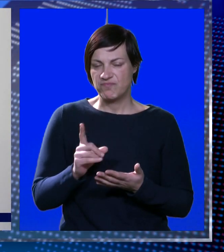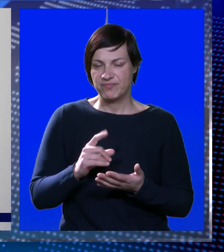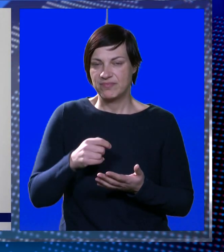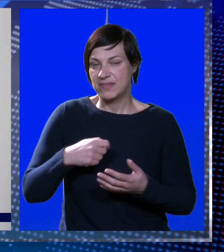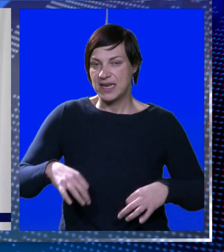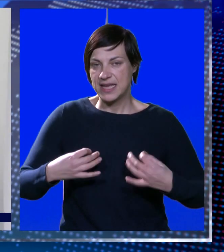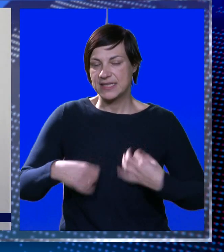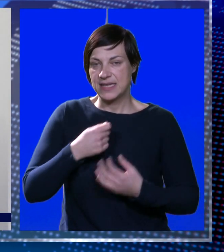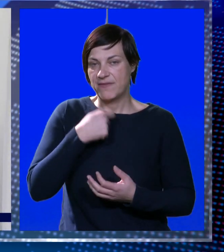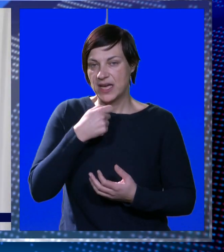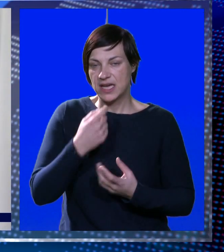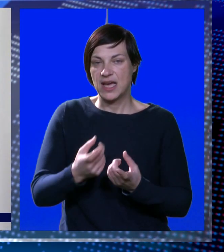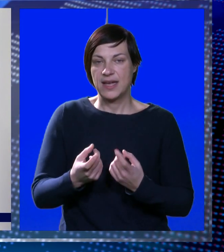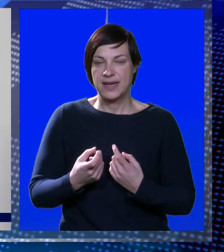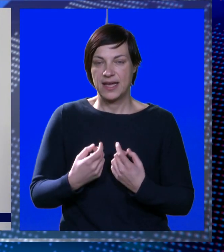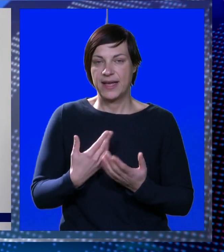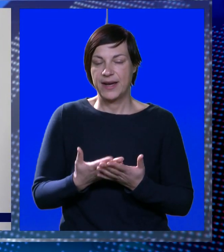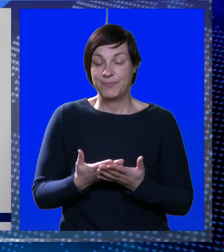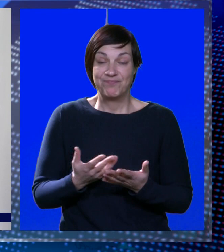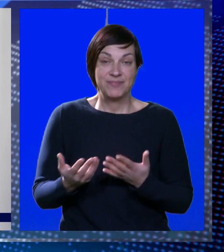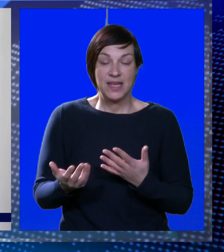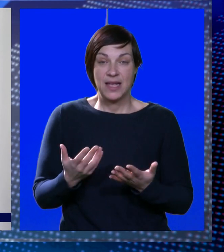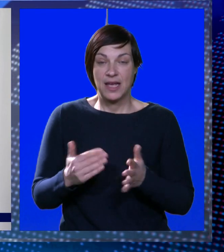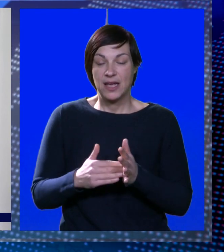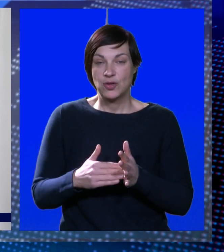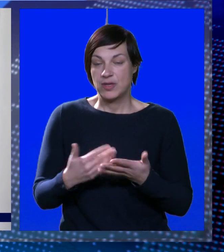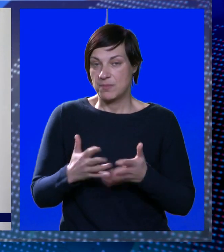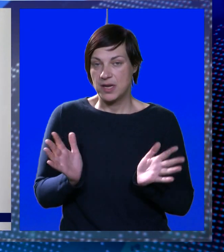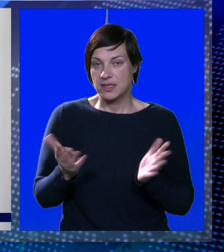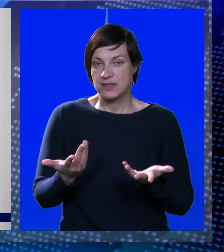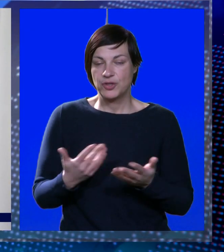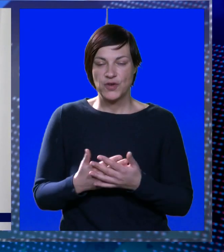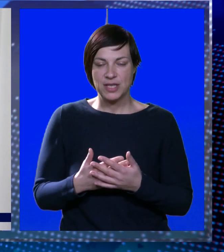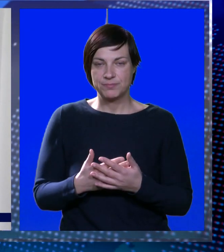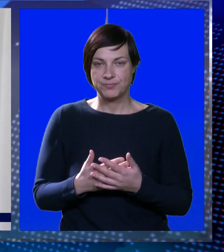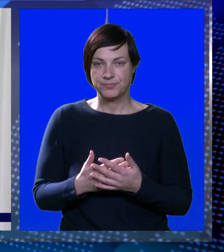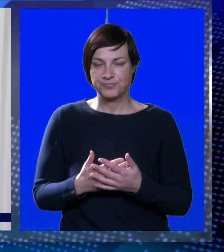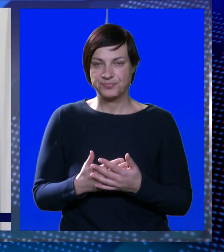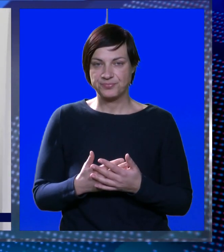ful nezdrava hrana, ali ako treba nek se otvoriti.